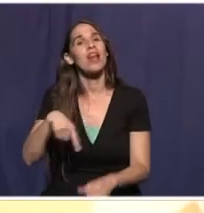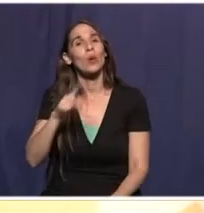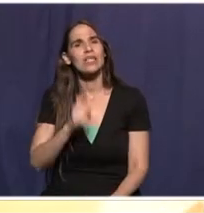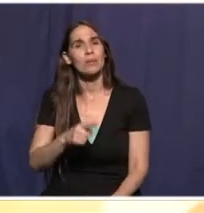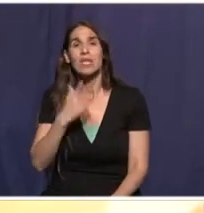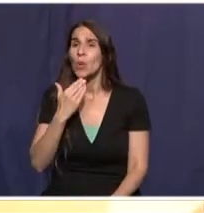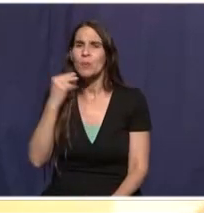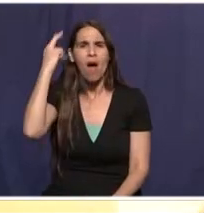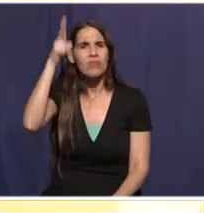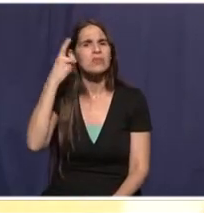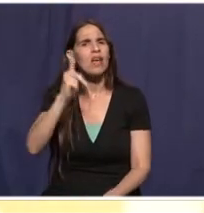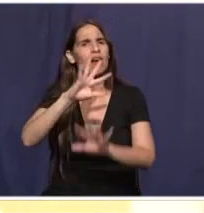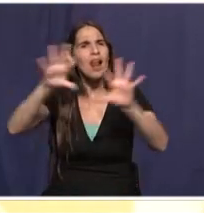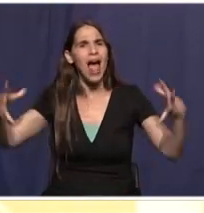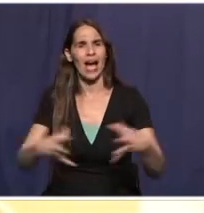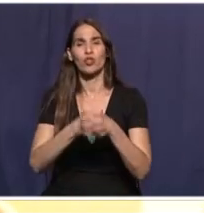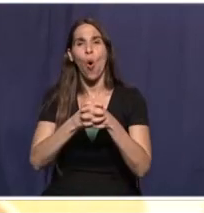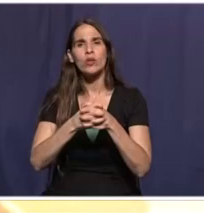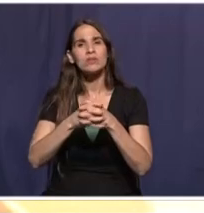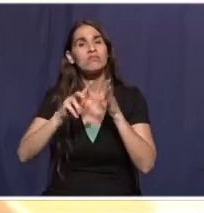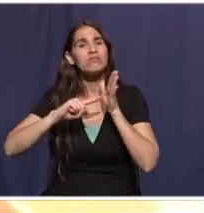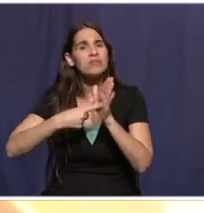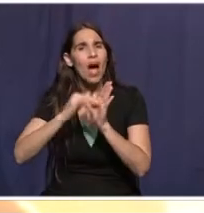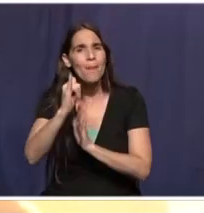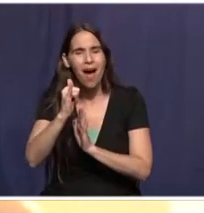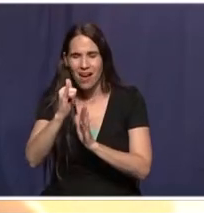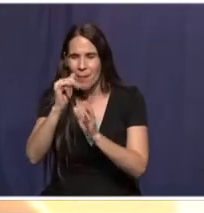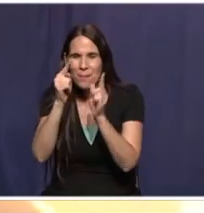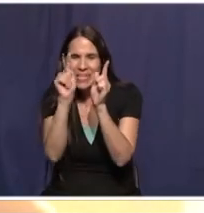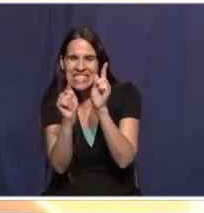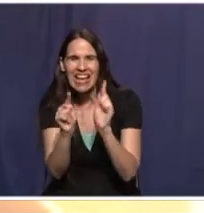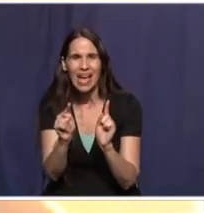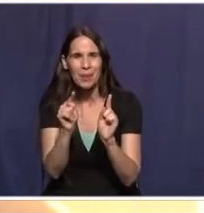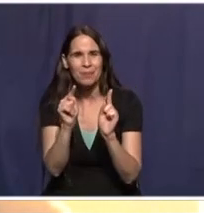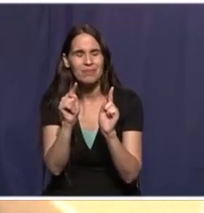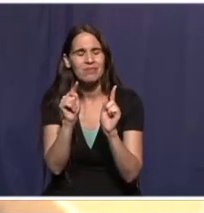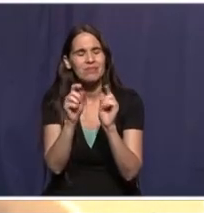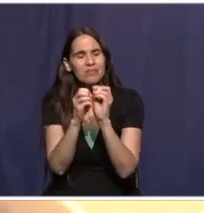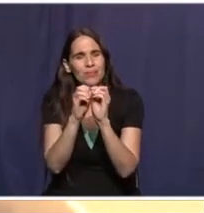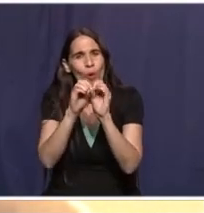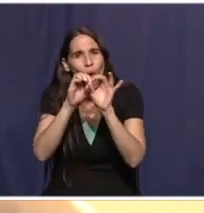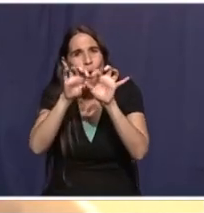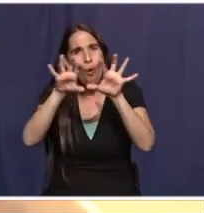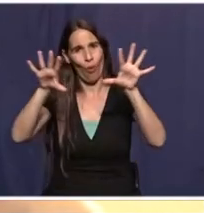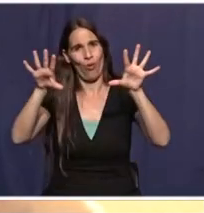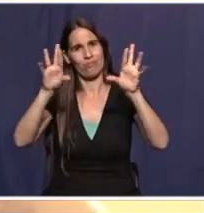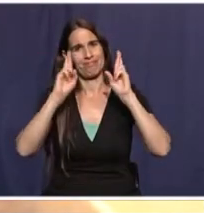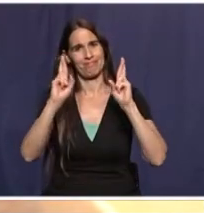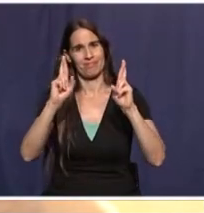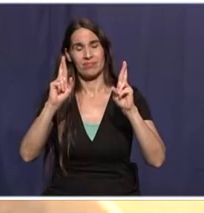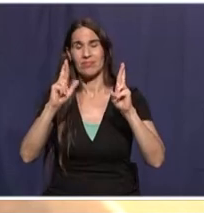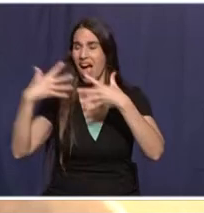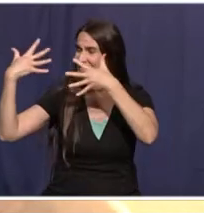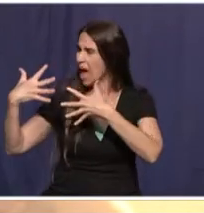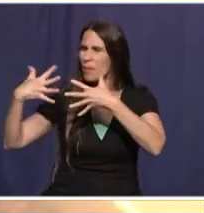יהודים וערבים לאחד כוחות במטרה שמתוך הסדקים שנוצרו יבקא אור. אסור שעשרה